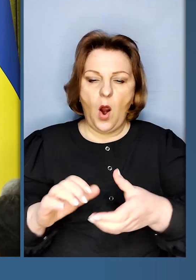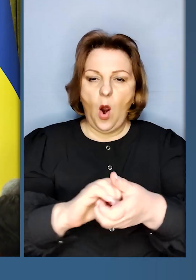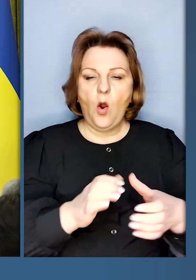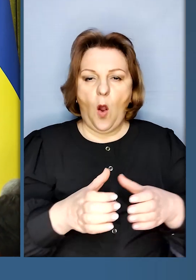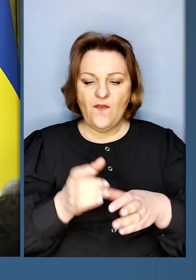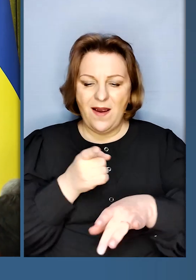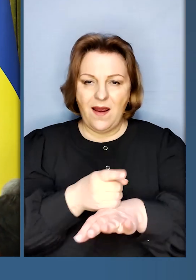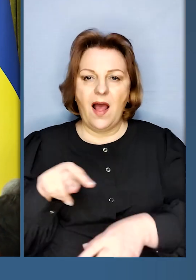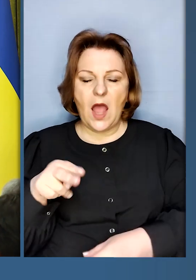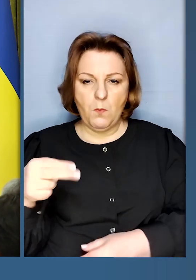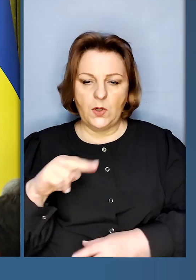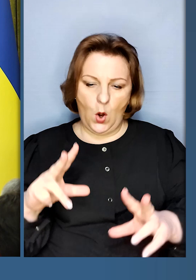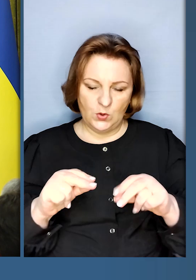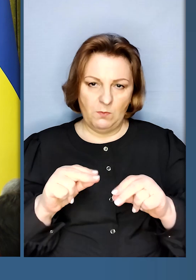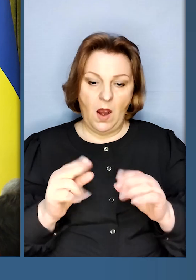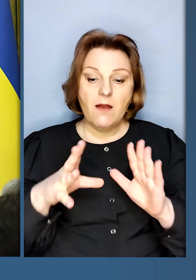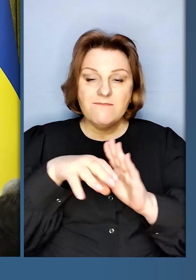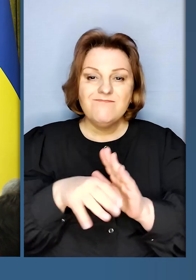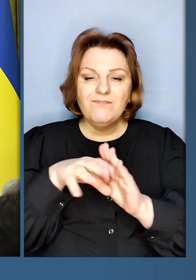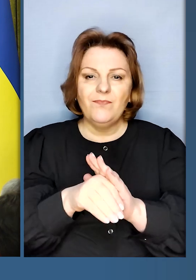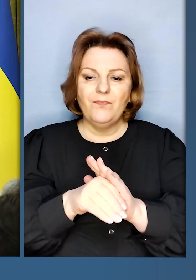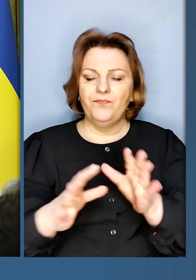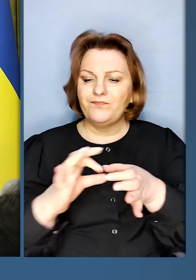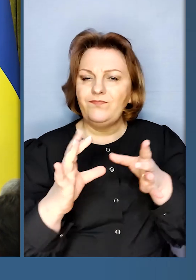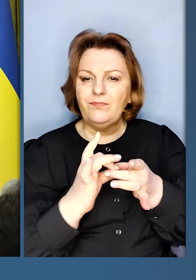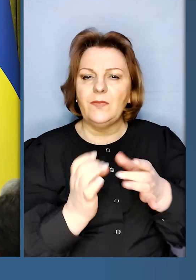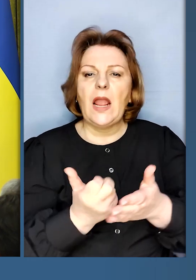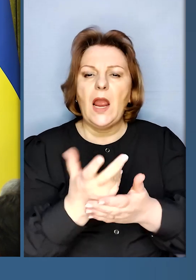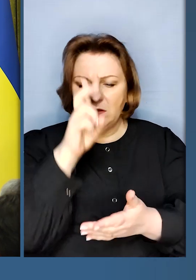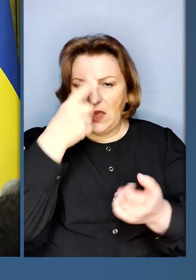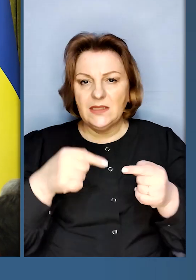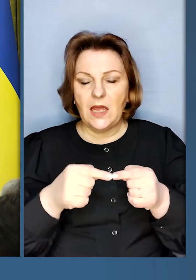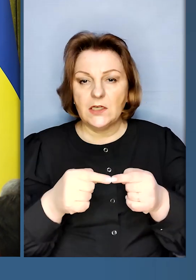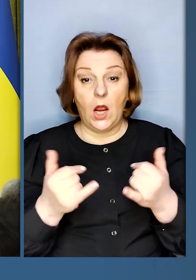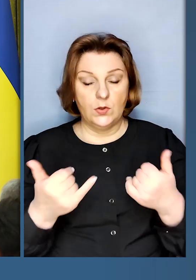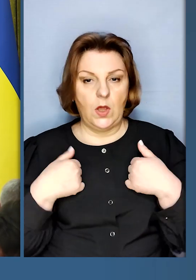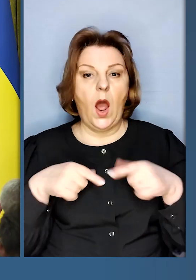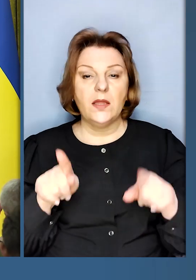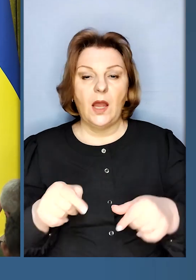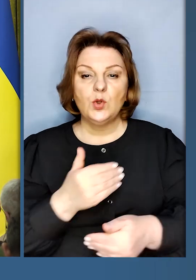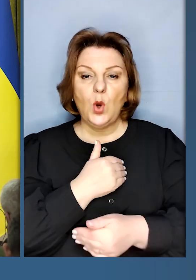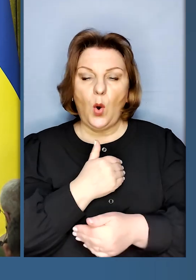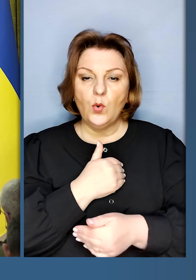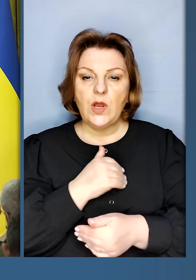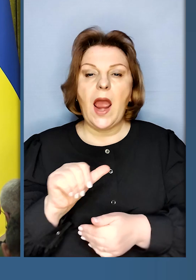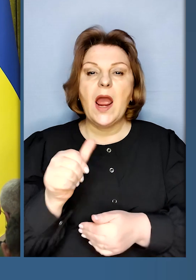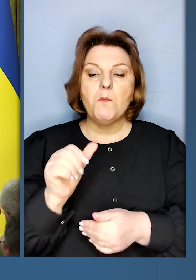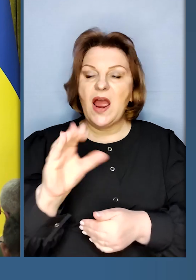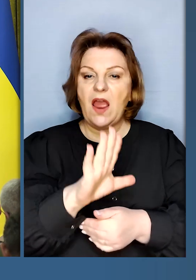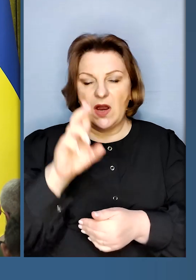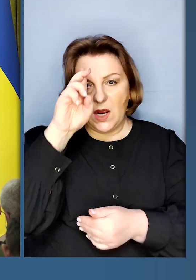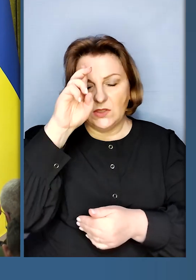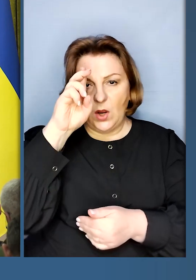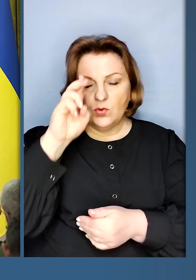«Леопарду» з успіхом, яка сьогодні складається з кількох кільканадцяти держав, сьогодні я також хочу, як